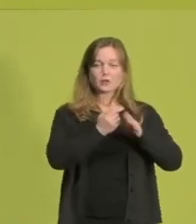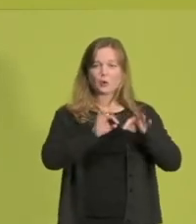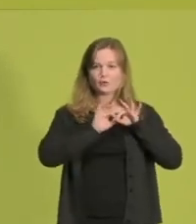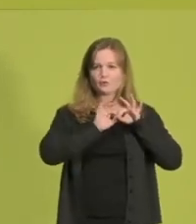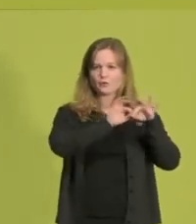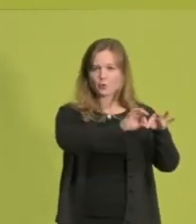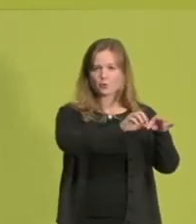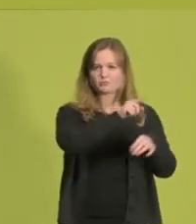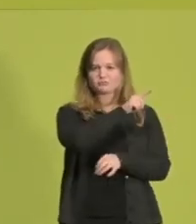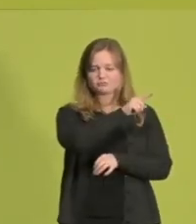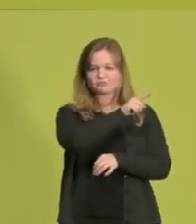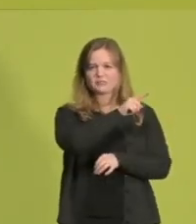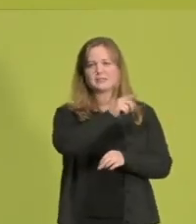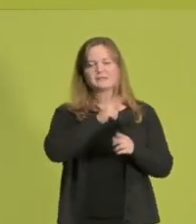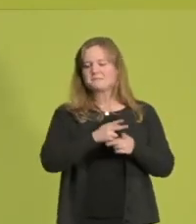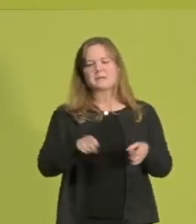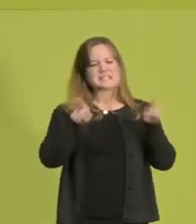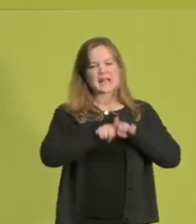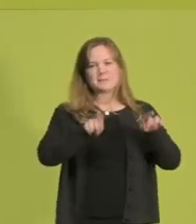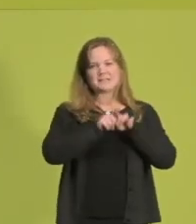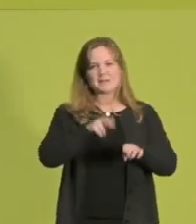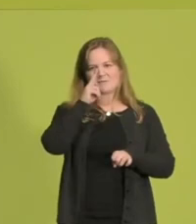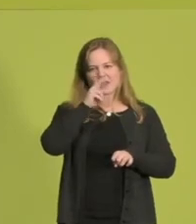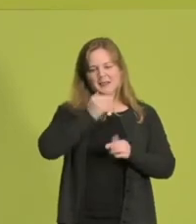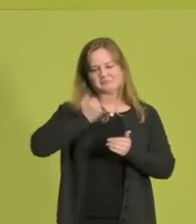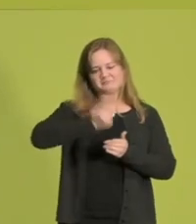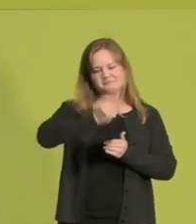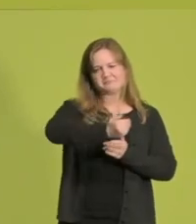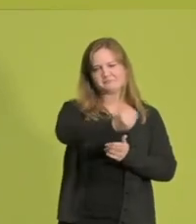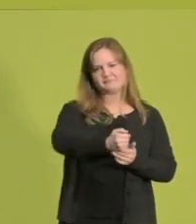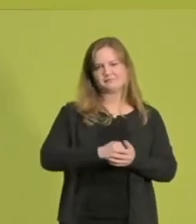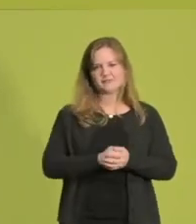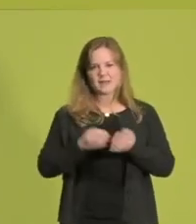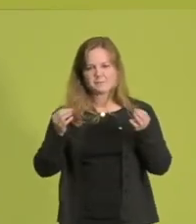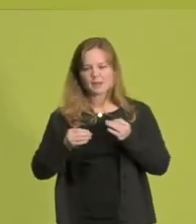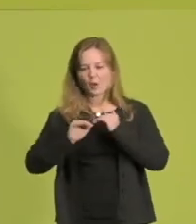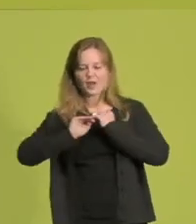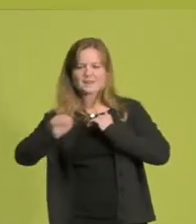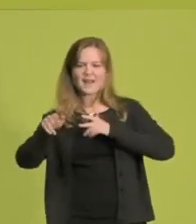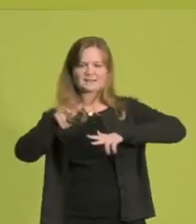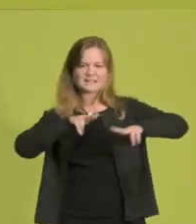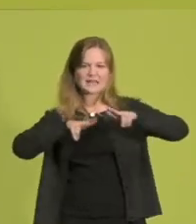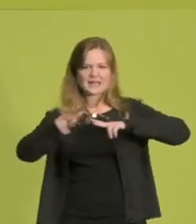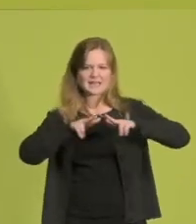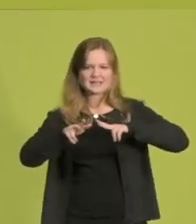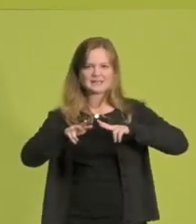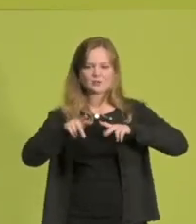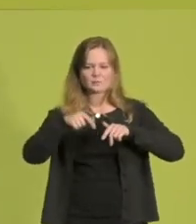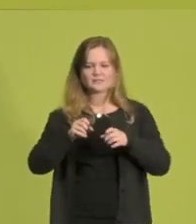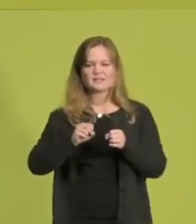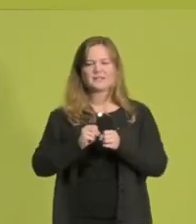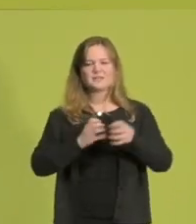macht die Regierung die Fehler der alten Regierung. Wir brauchen endlich eine Landesregierung, die durch diese Krise führt